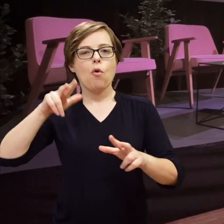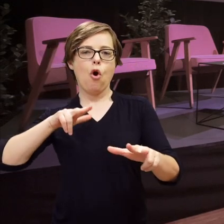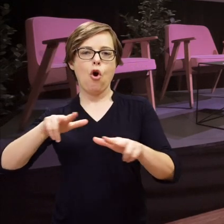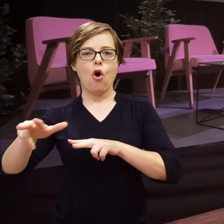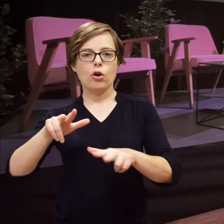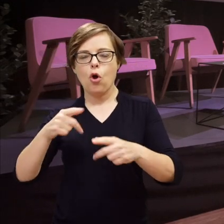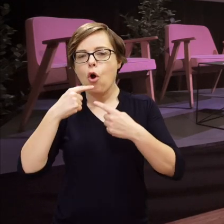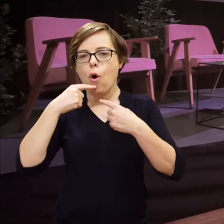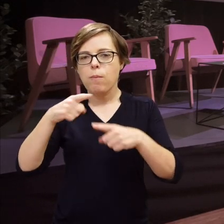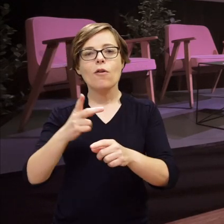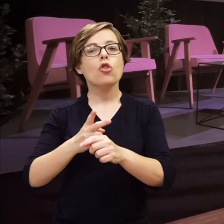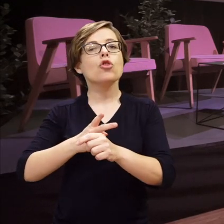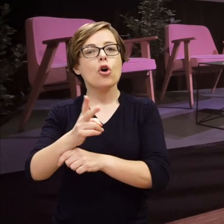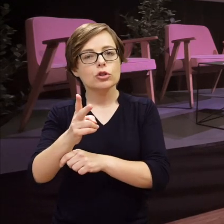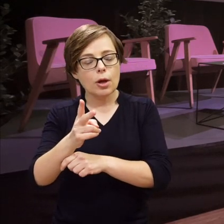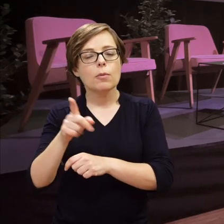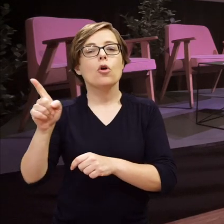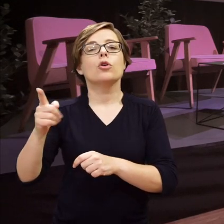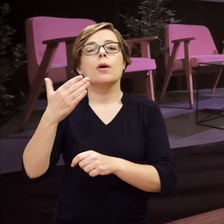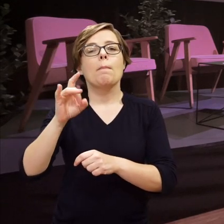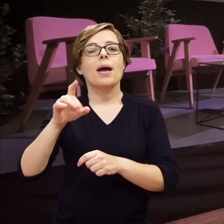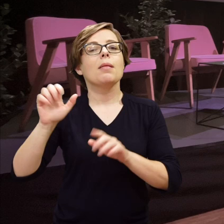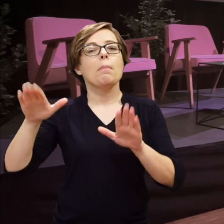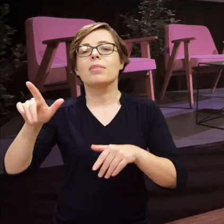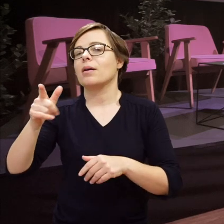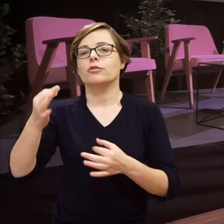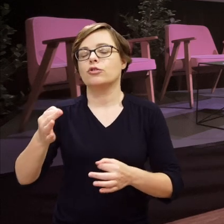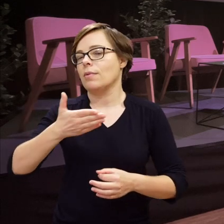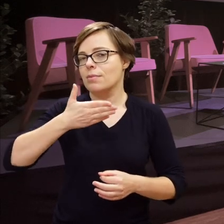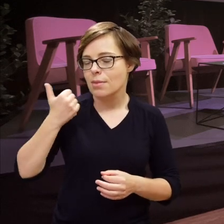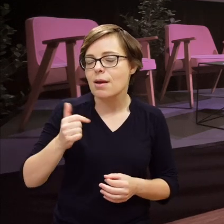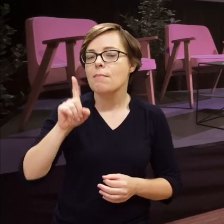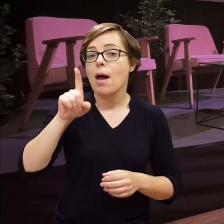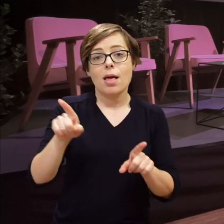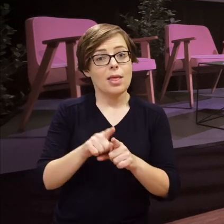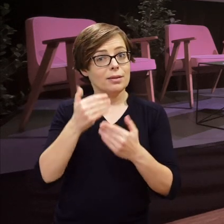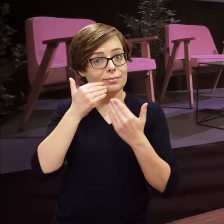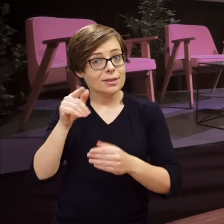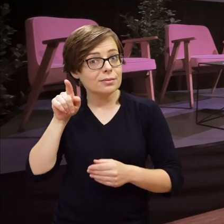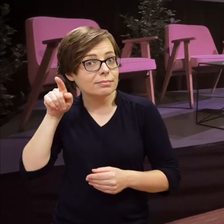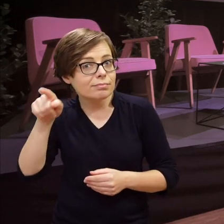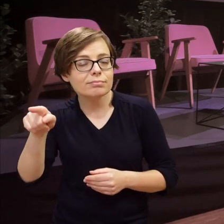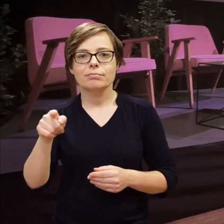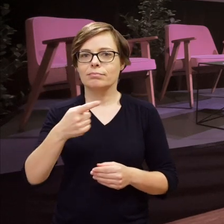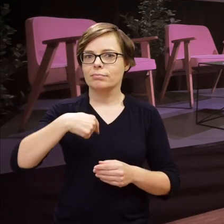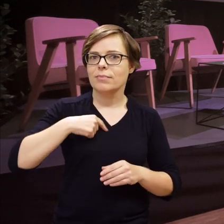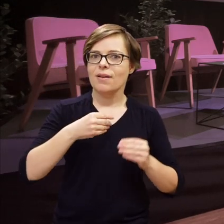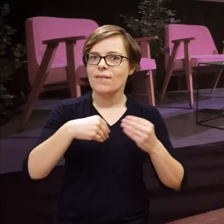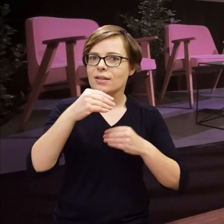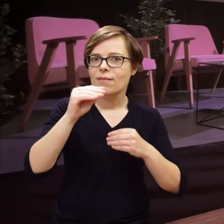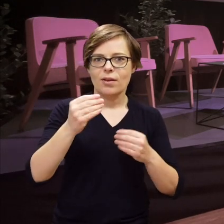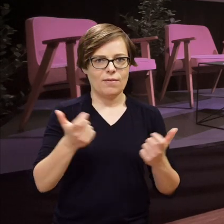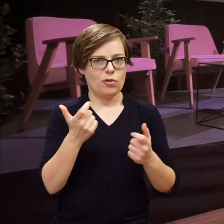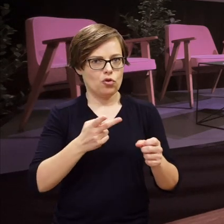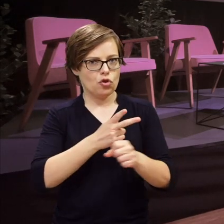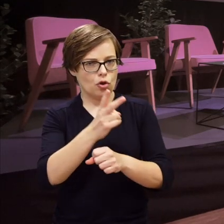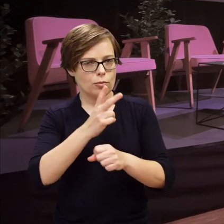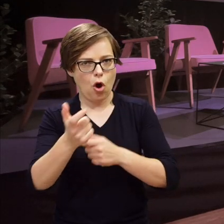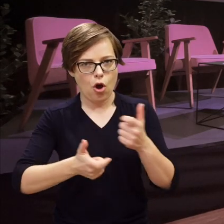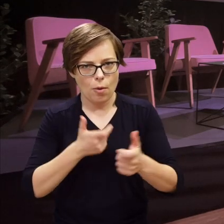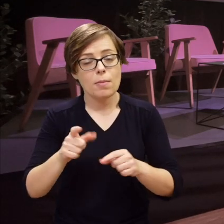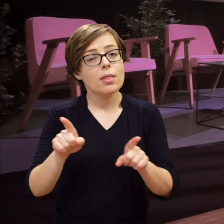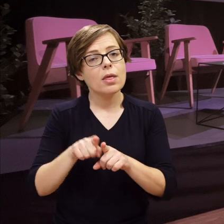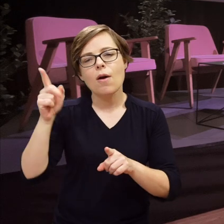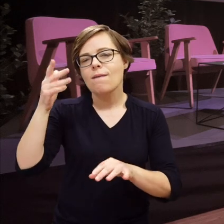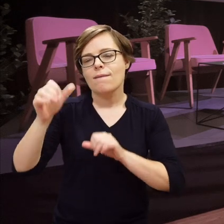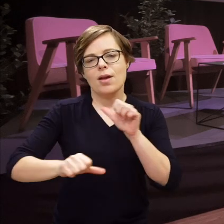naszej koordynatorki do spraw dostępności Magdy Ptak, ale również dzięki niej robimy coraz więcej dostępnych wydarzeń. I to